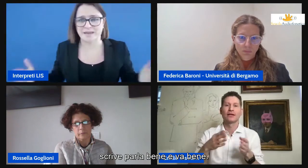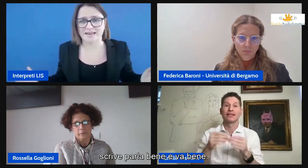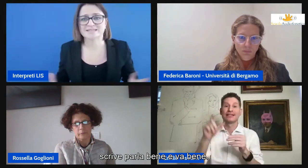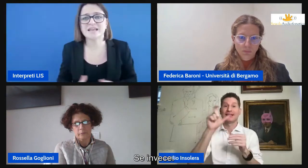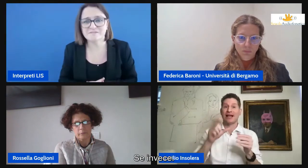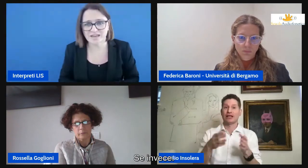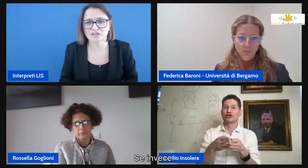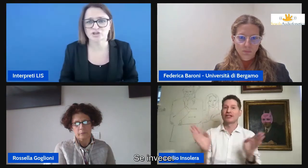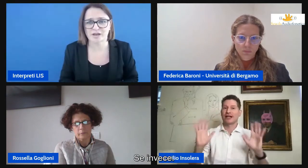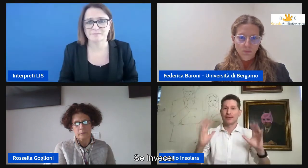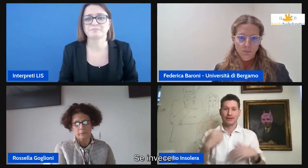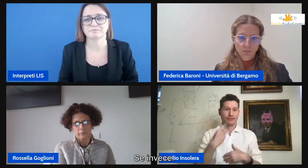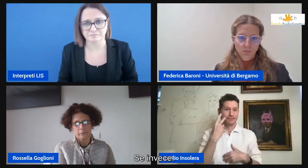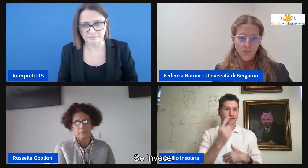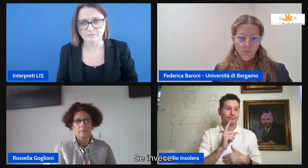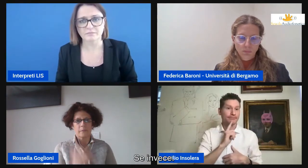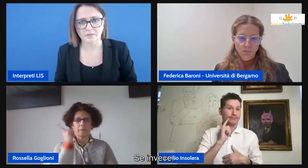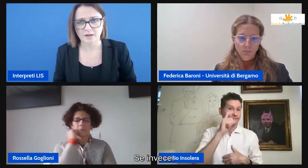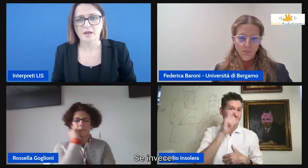va bene se invece